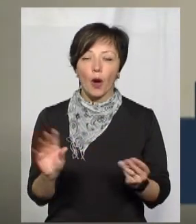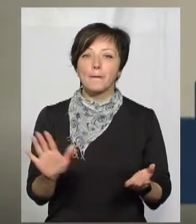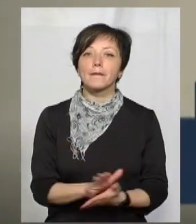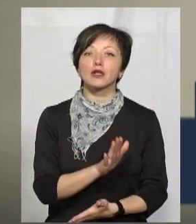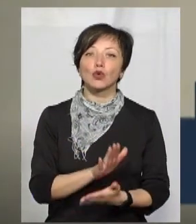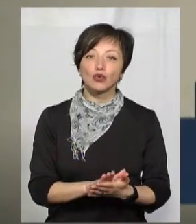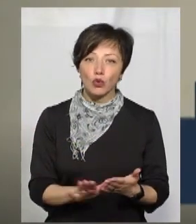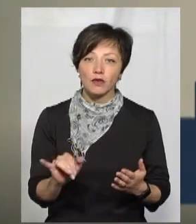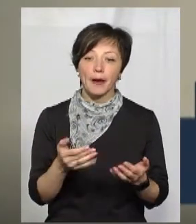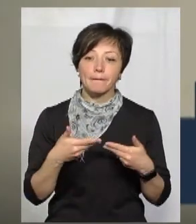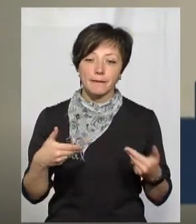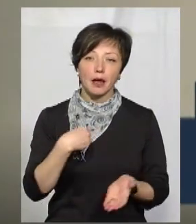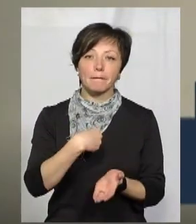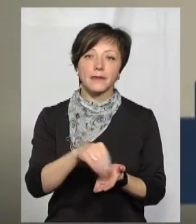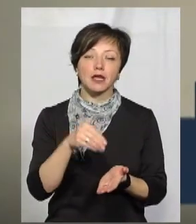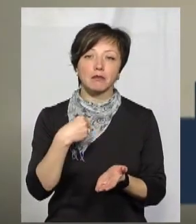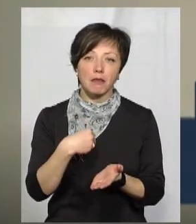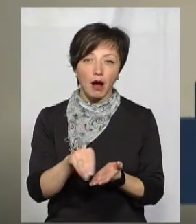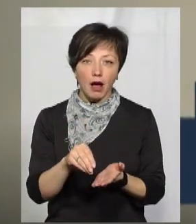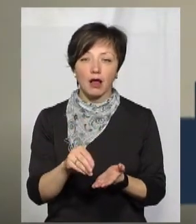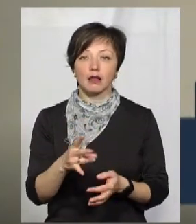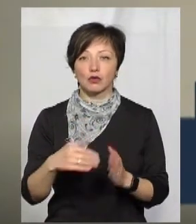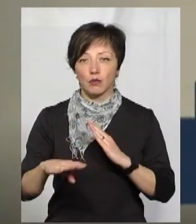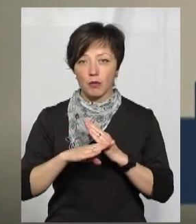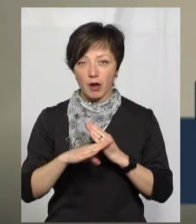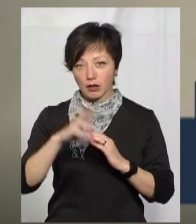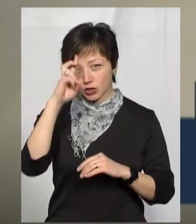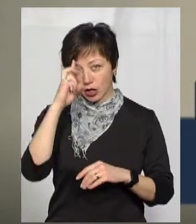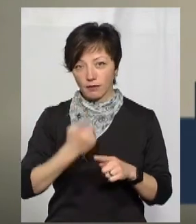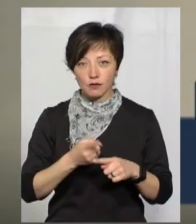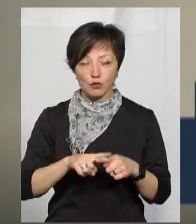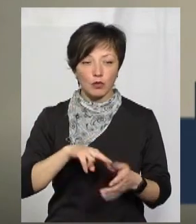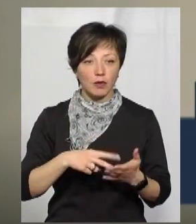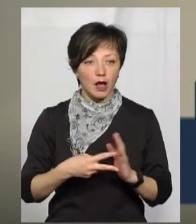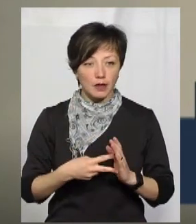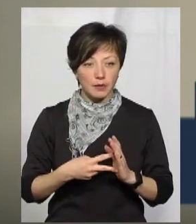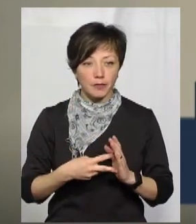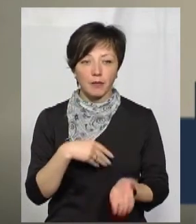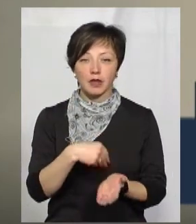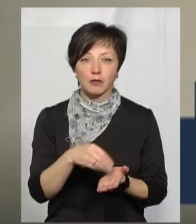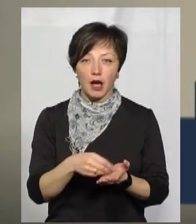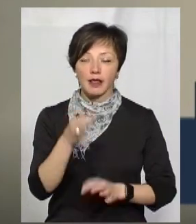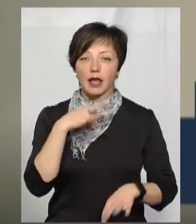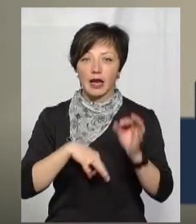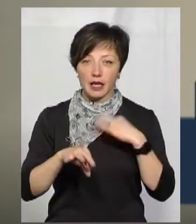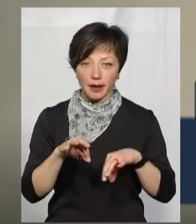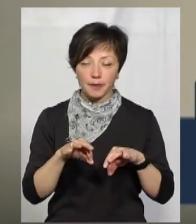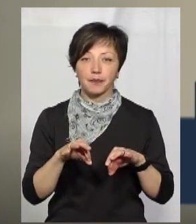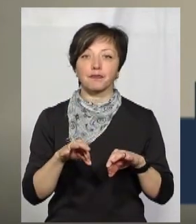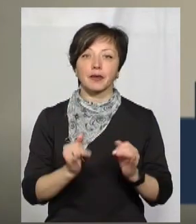безкоштовно. І ми придбали, нам допомагає держава в цьому плані придбати ліки